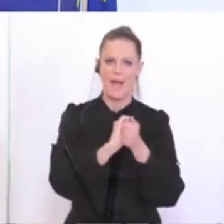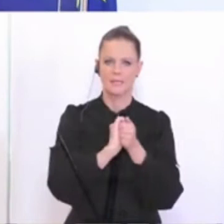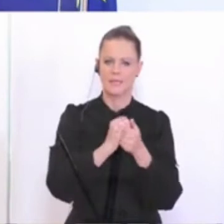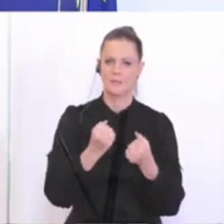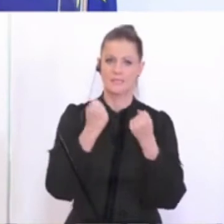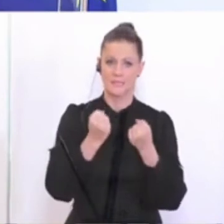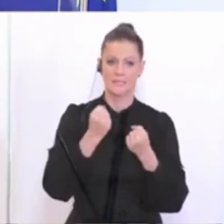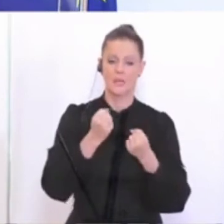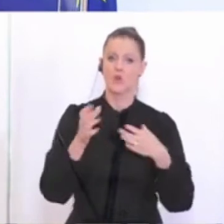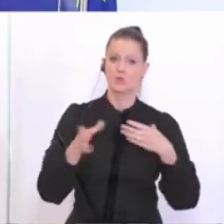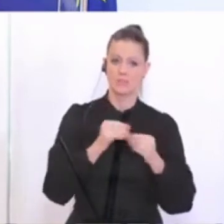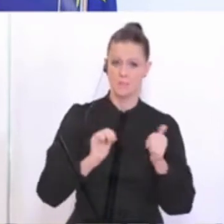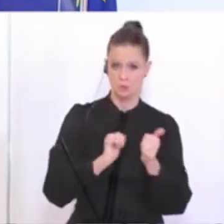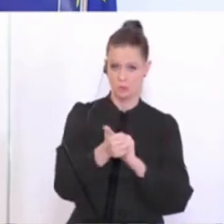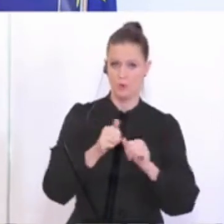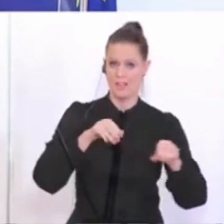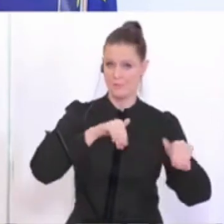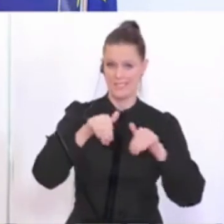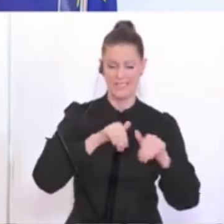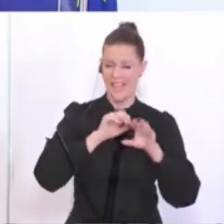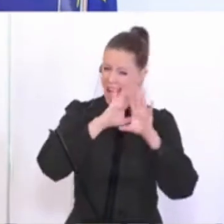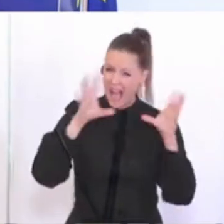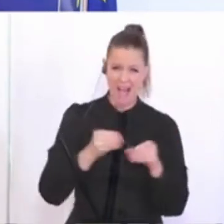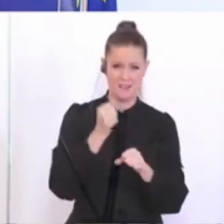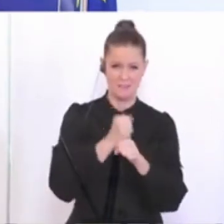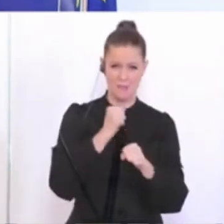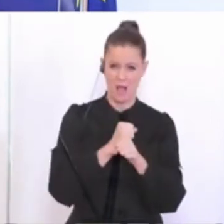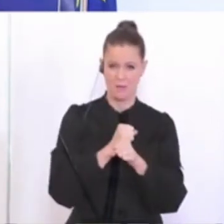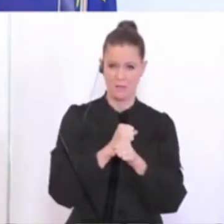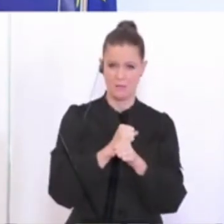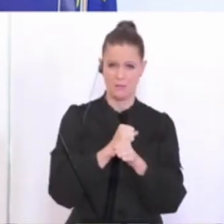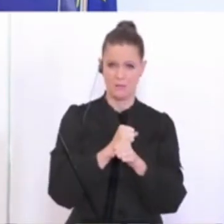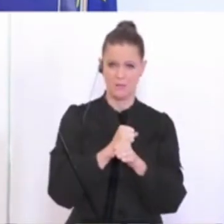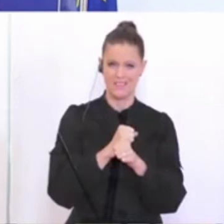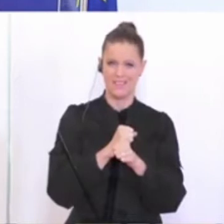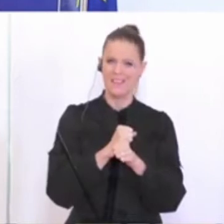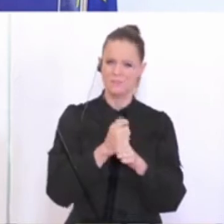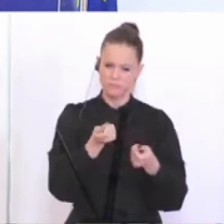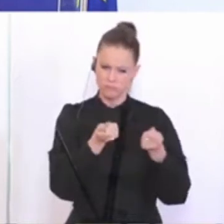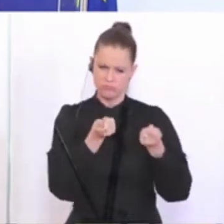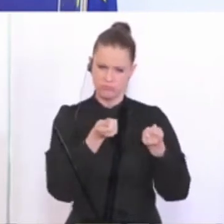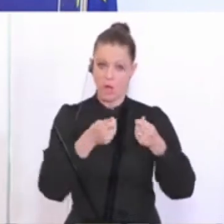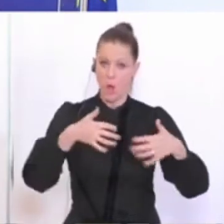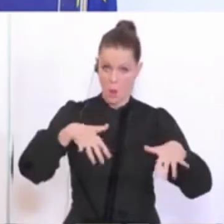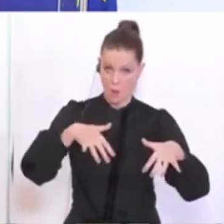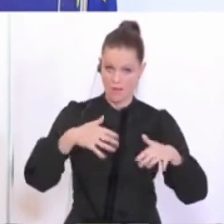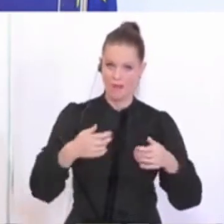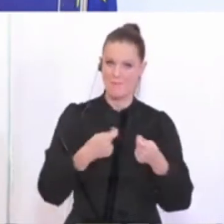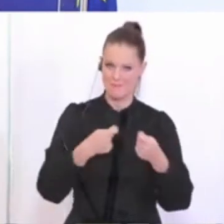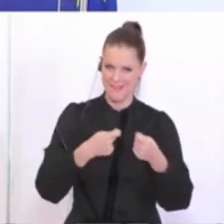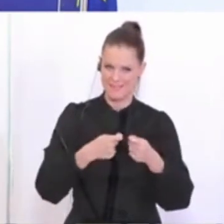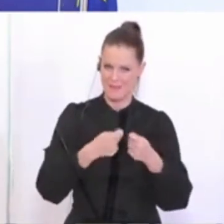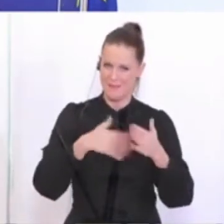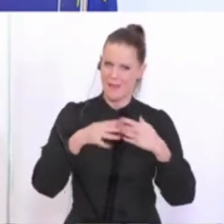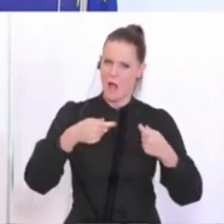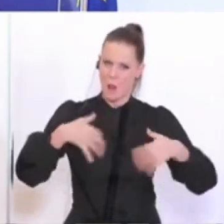alles dazu tun, dass dieses gezielte, kontrollierte, neue Lockern von Maßnahmen so abläuft, dass wir